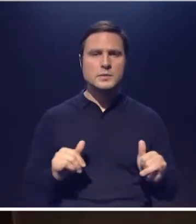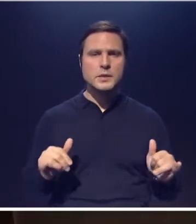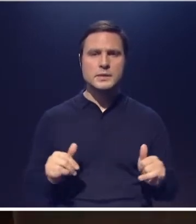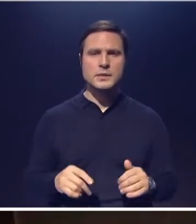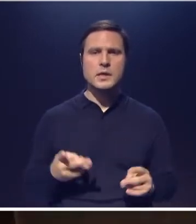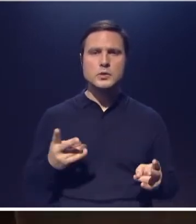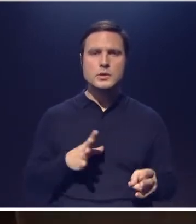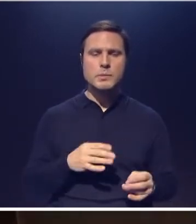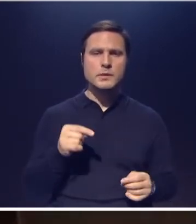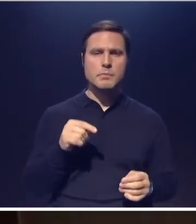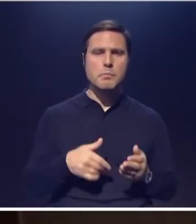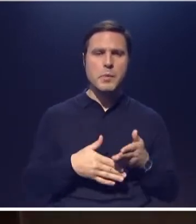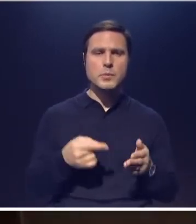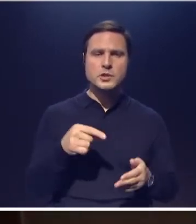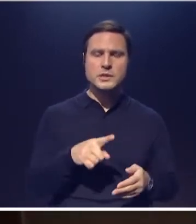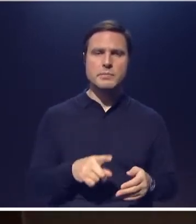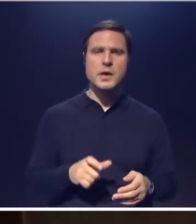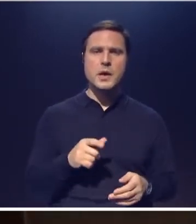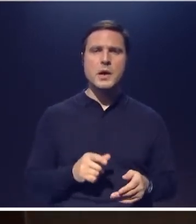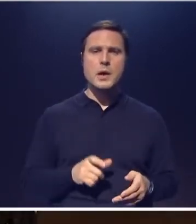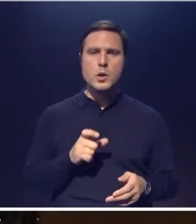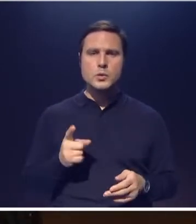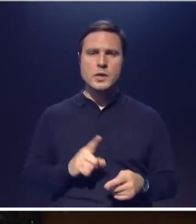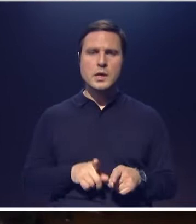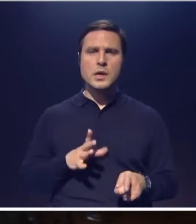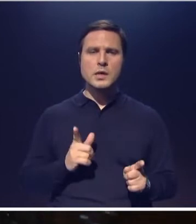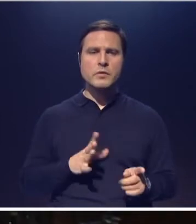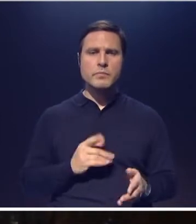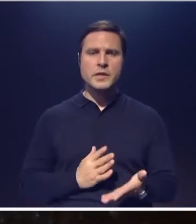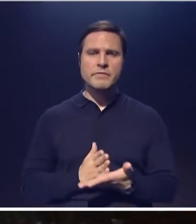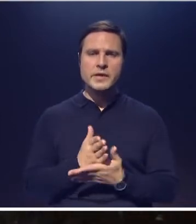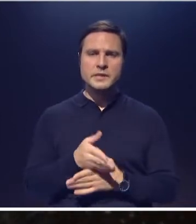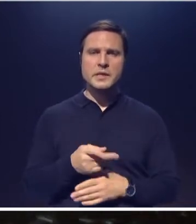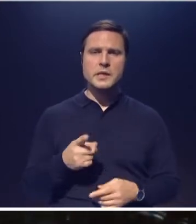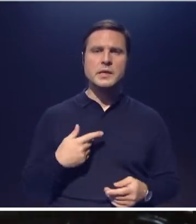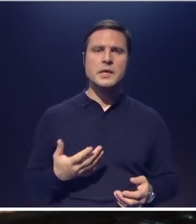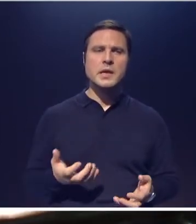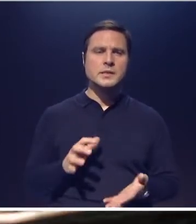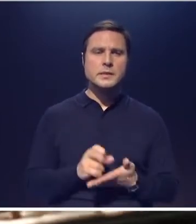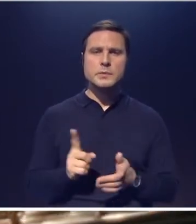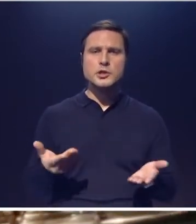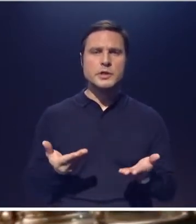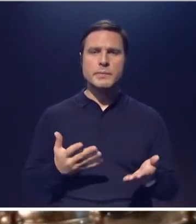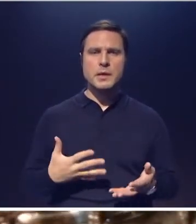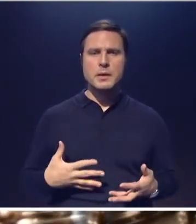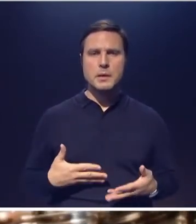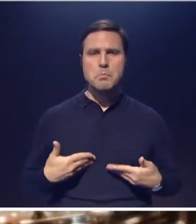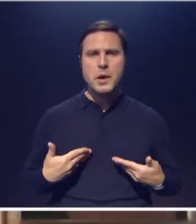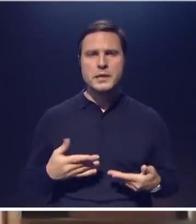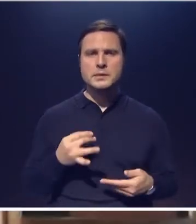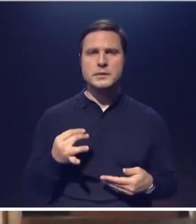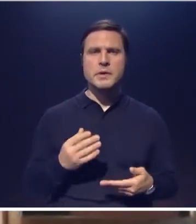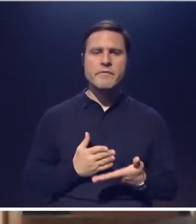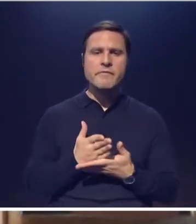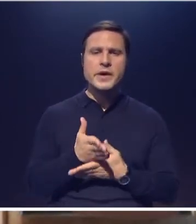помочь тем людям, которые были готовы в нее войти и занимались чем-то, на их взгляд, полезным, войти в церковь